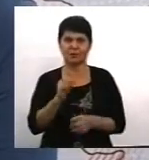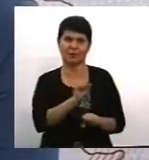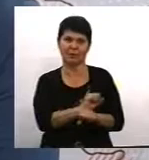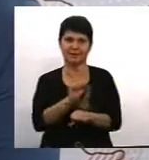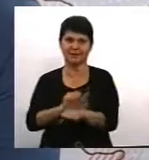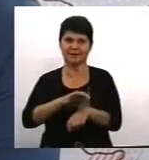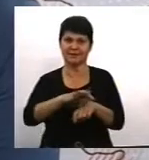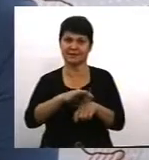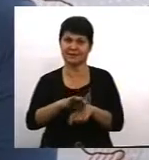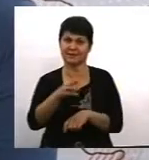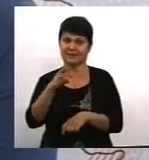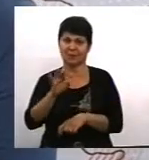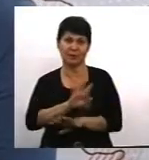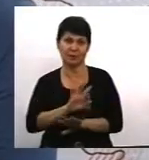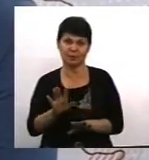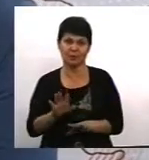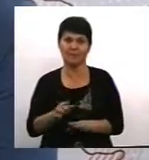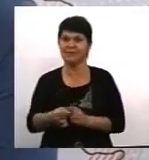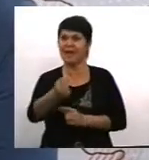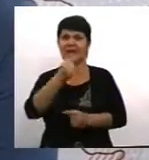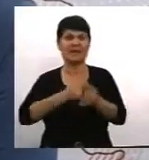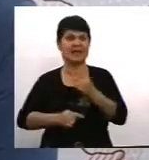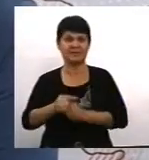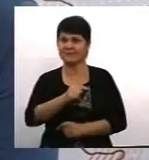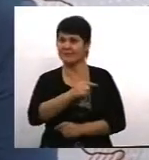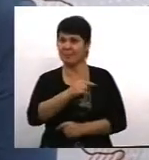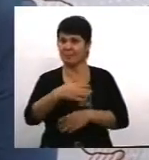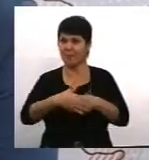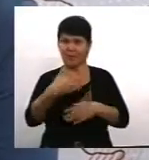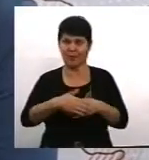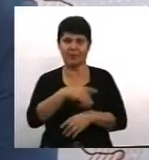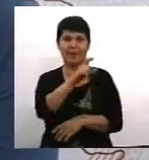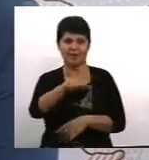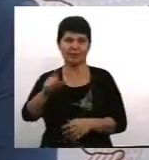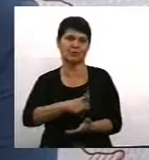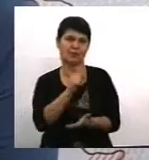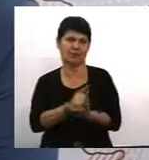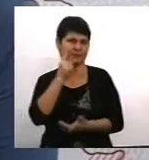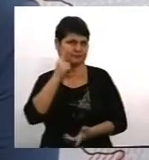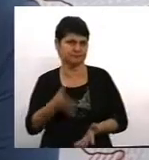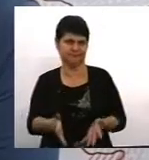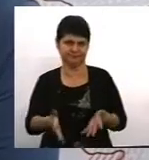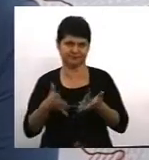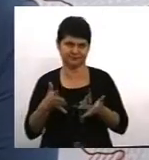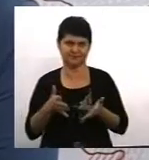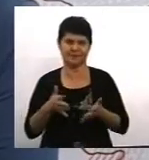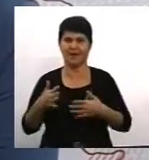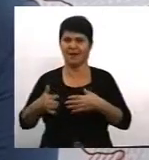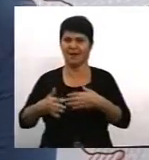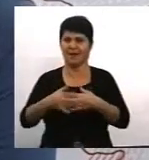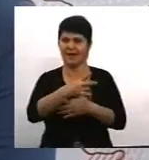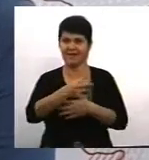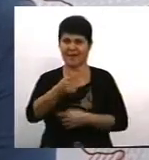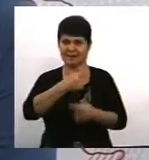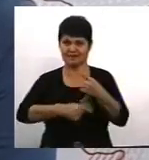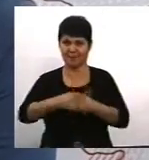що невідворотність покарання, люди мають дуже чітко знати, що невідворотність покарання за насильство і що це вийшло з